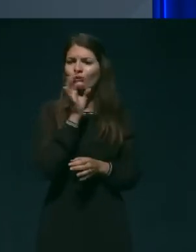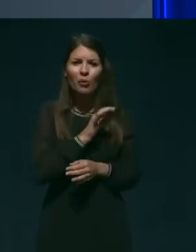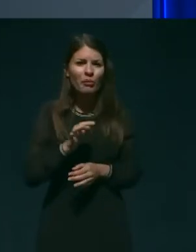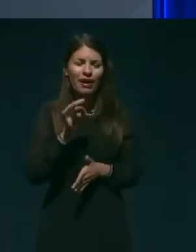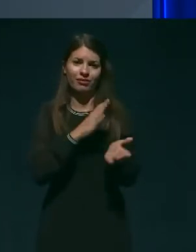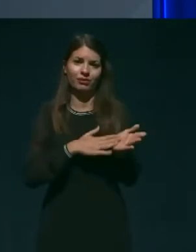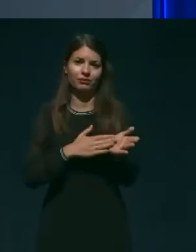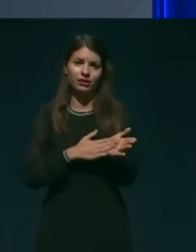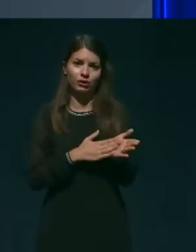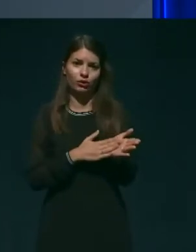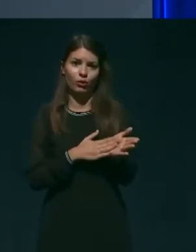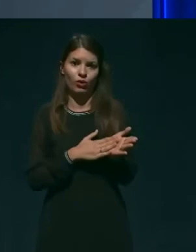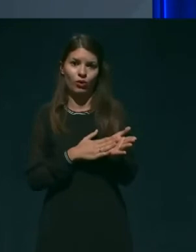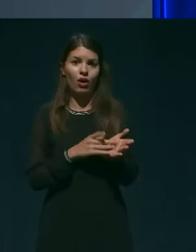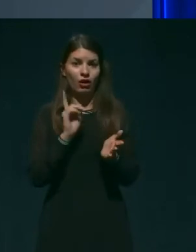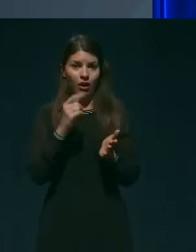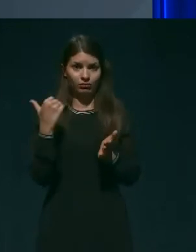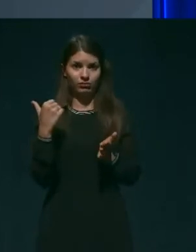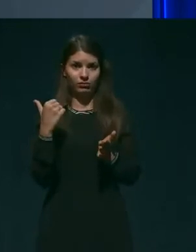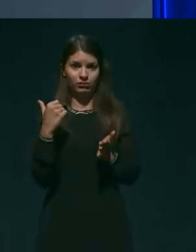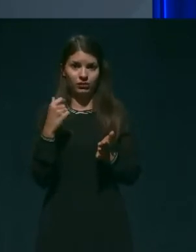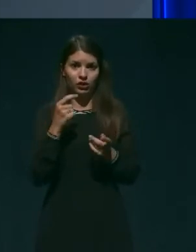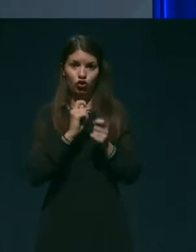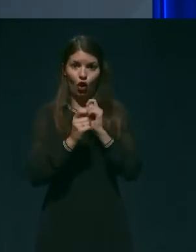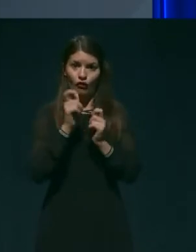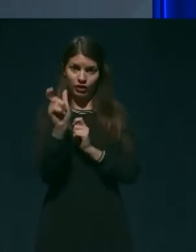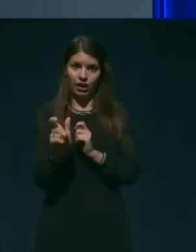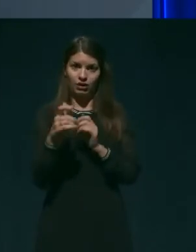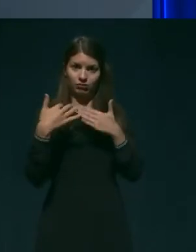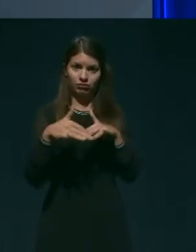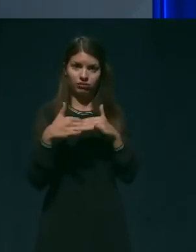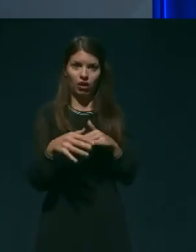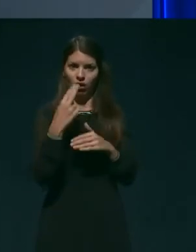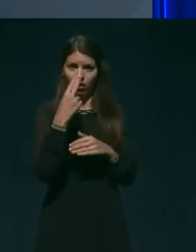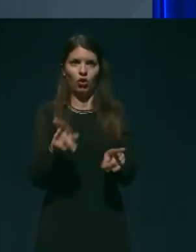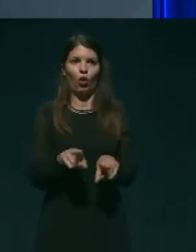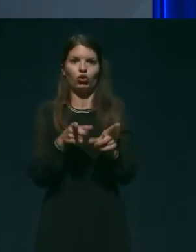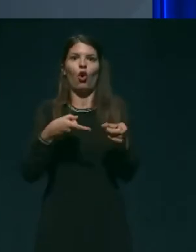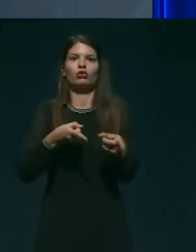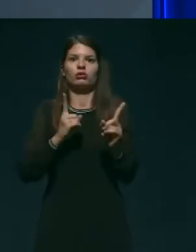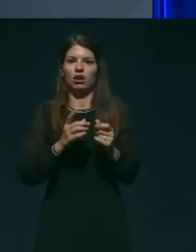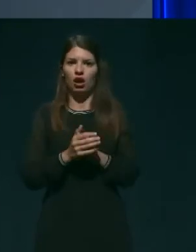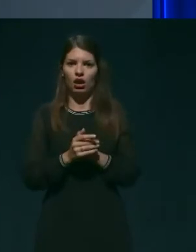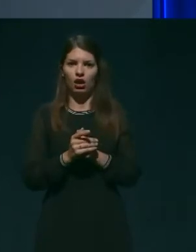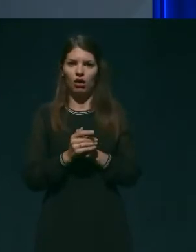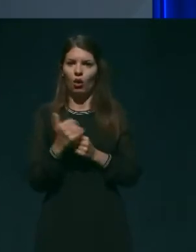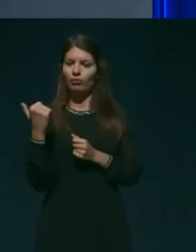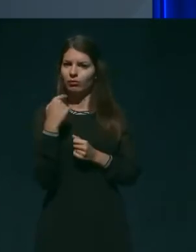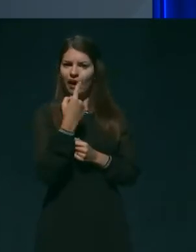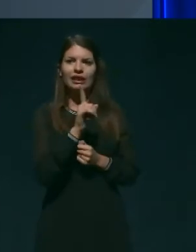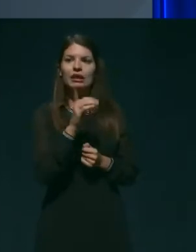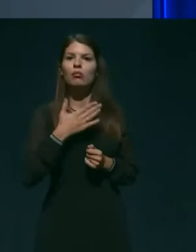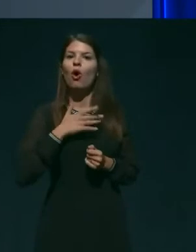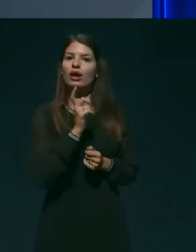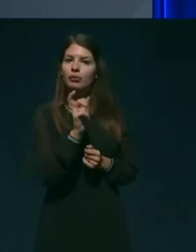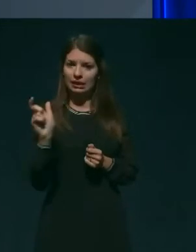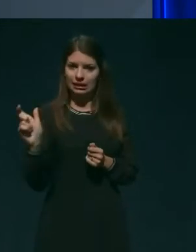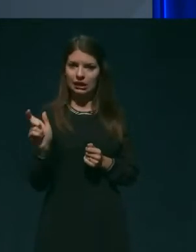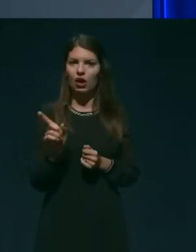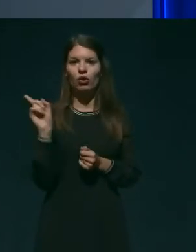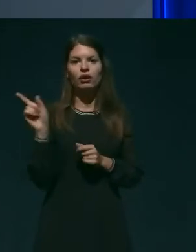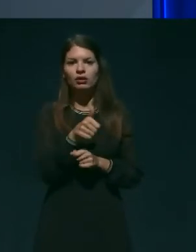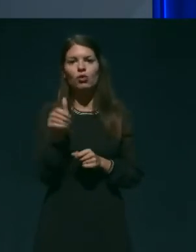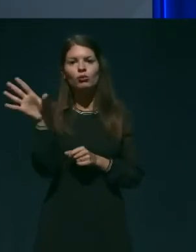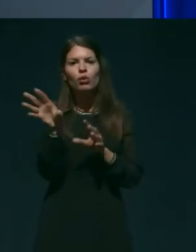temu, kar ste vi rekla, od strelu določenih... To so bile moje besede. No, ste pač povzela te besede, od